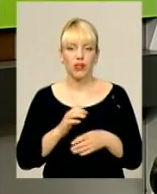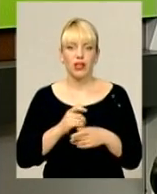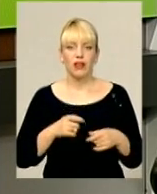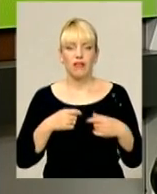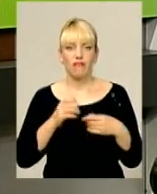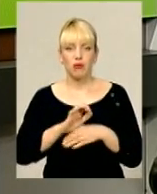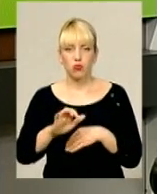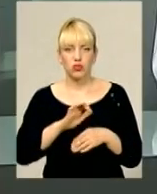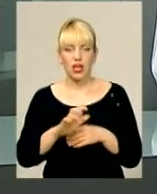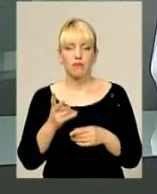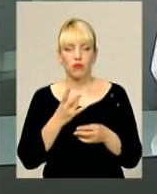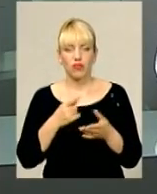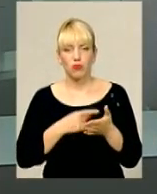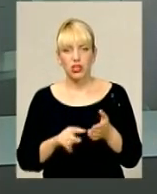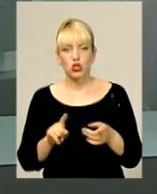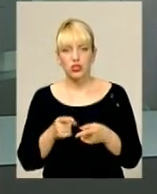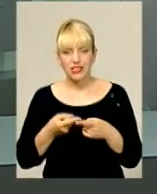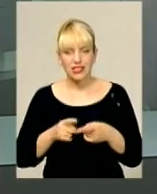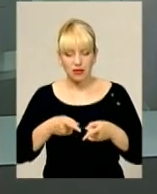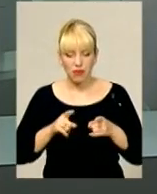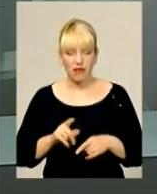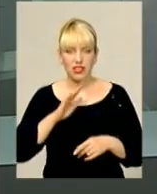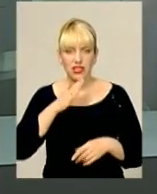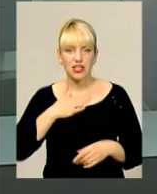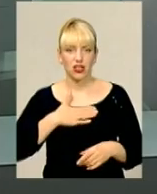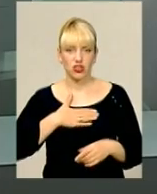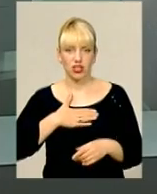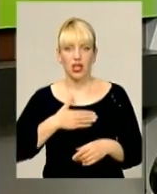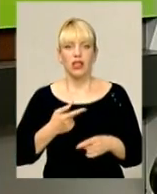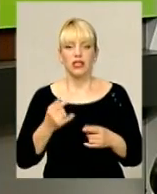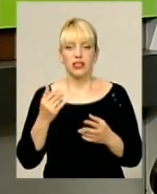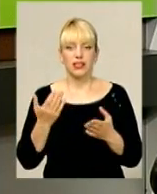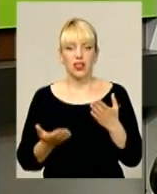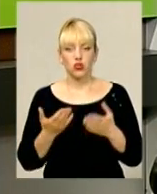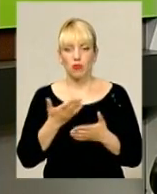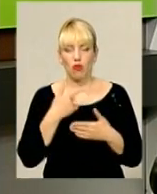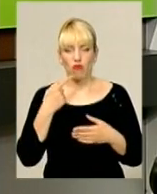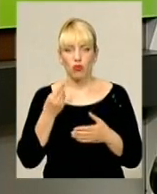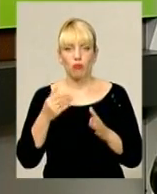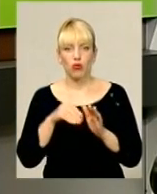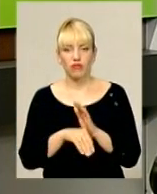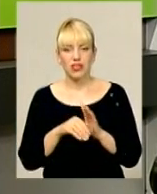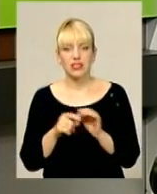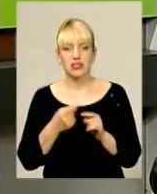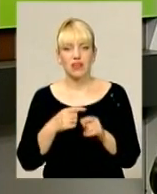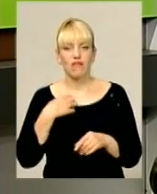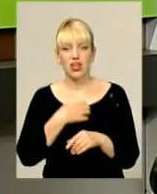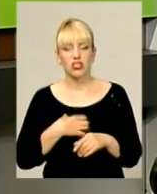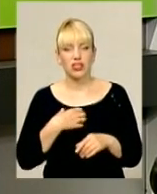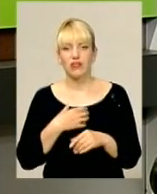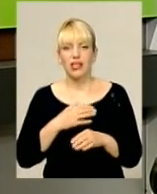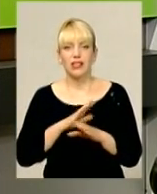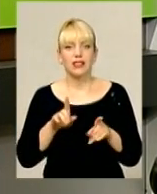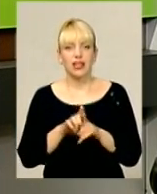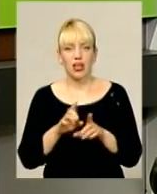повинні підкреслювати, що це справді наша. Це і, якщо ми говоримо про інвесторів, то їм не стільки важливий логотип, скільки